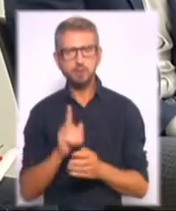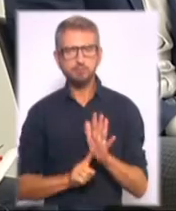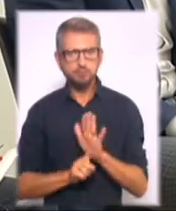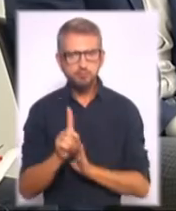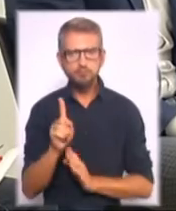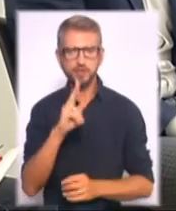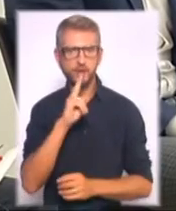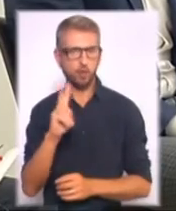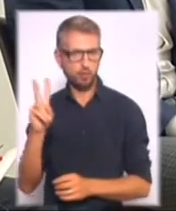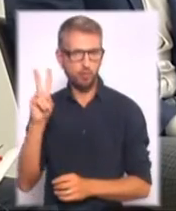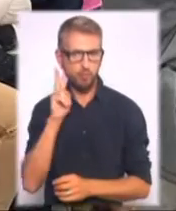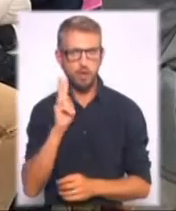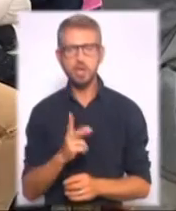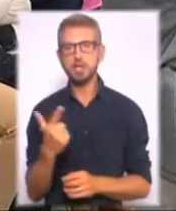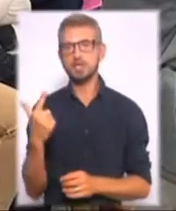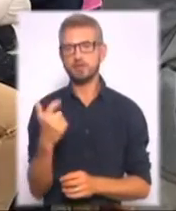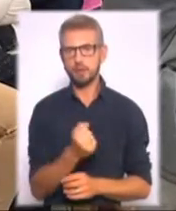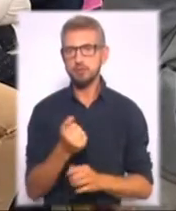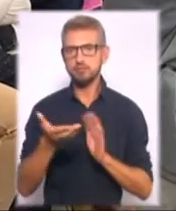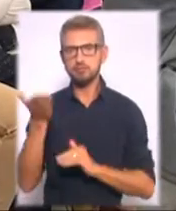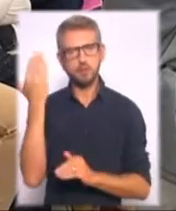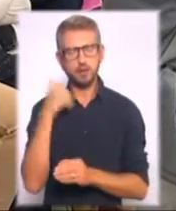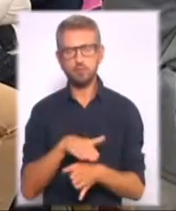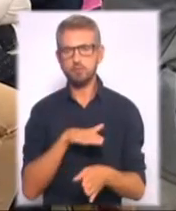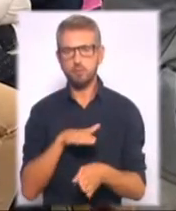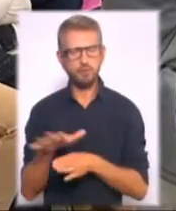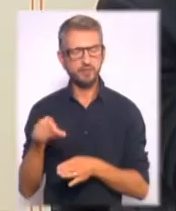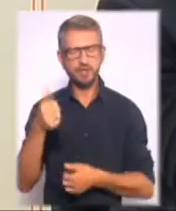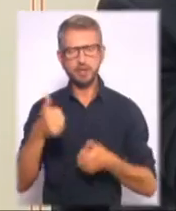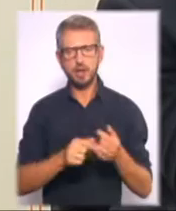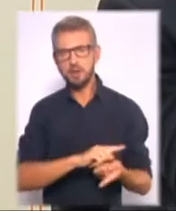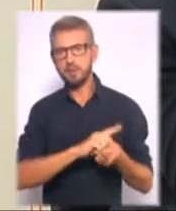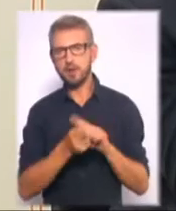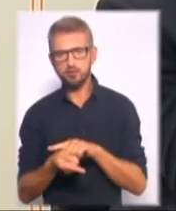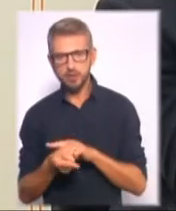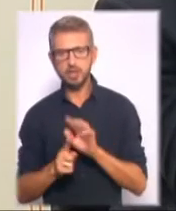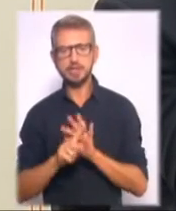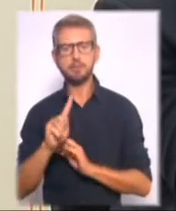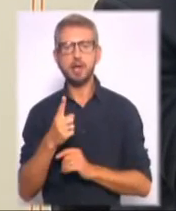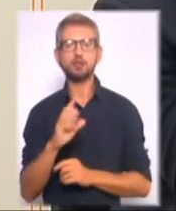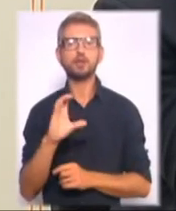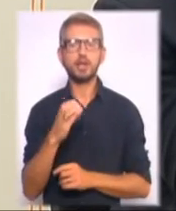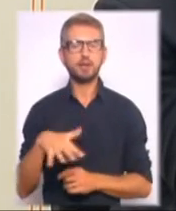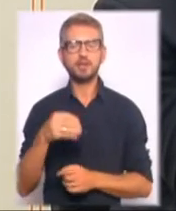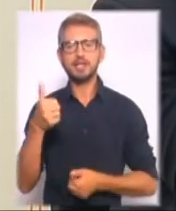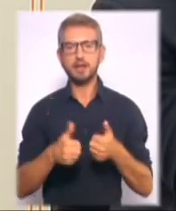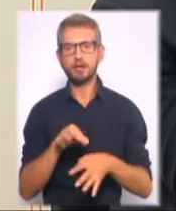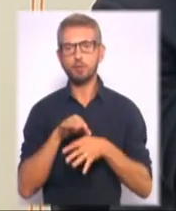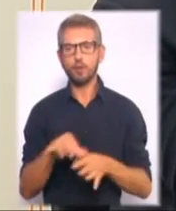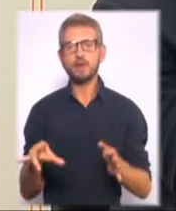І ось уже два тижні, як відбувся повний перехід, усі тендери з 1 серпня проводяться в електронному форматі.